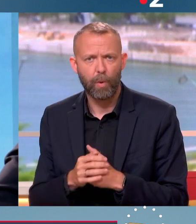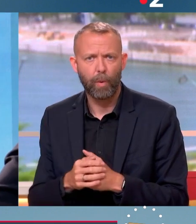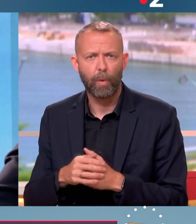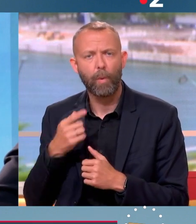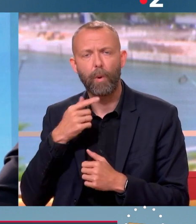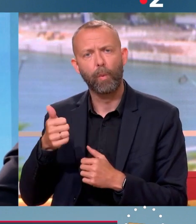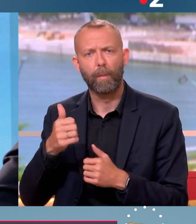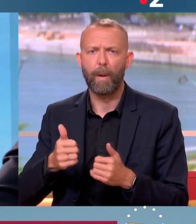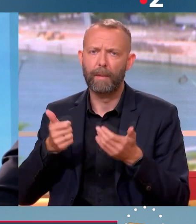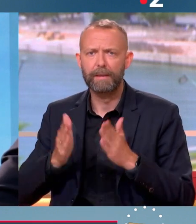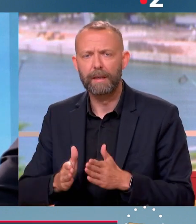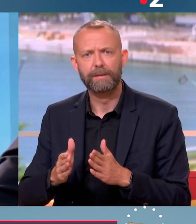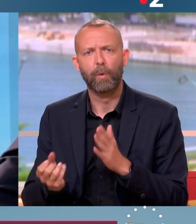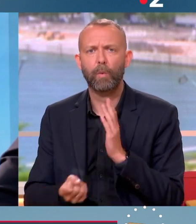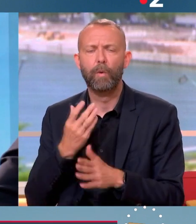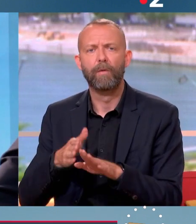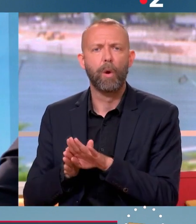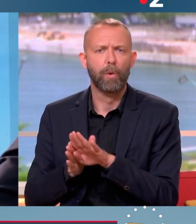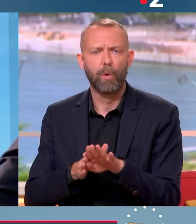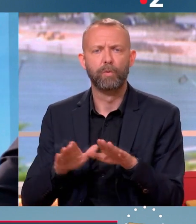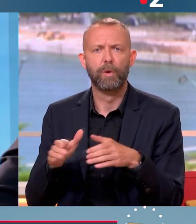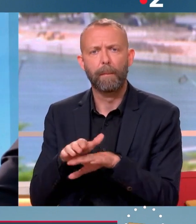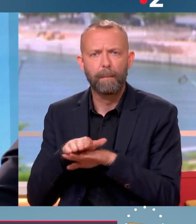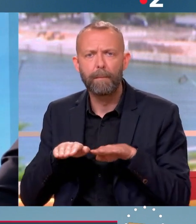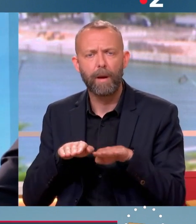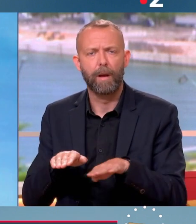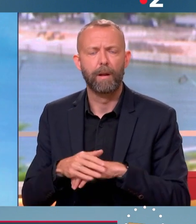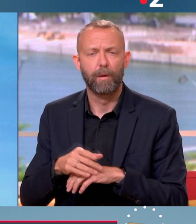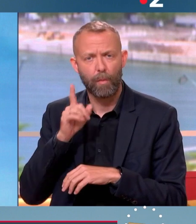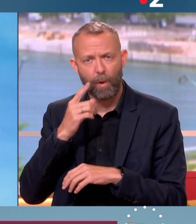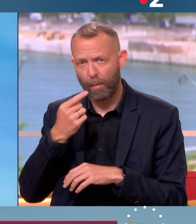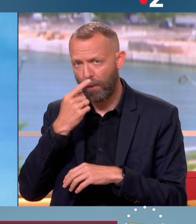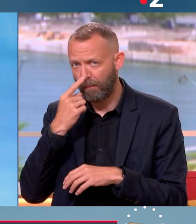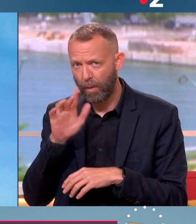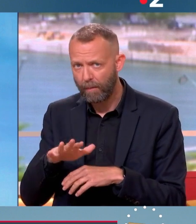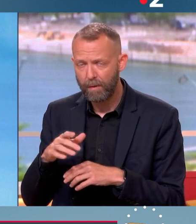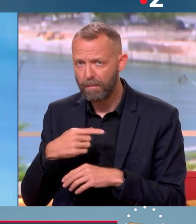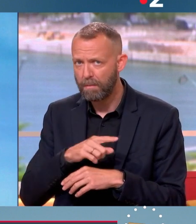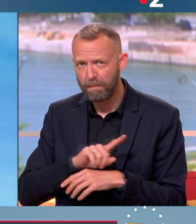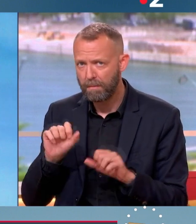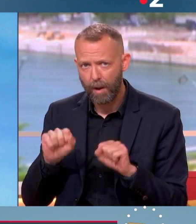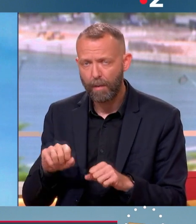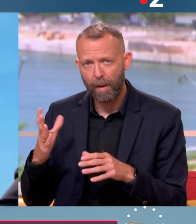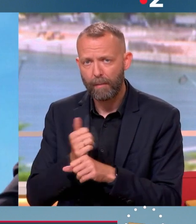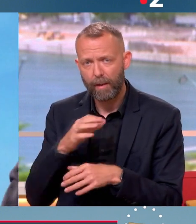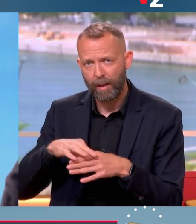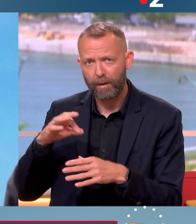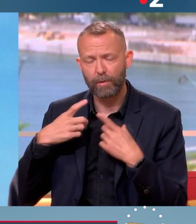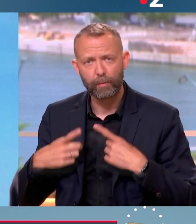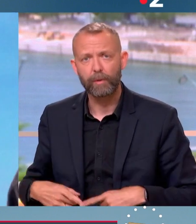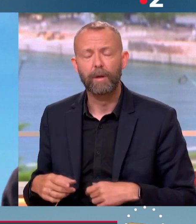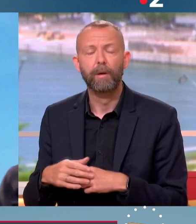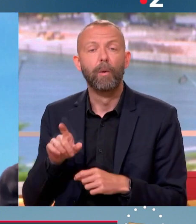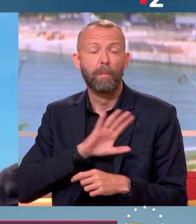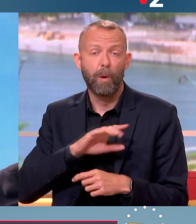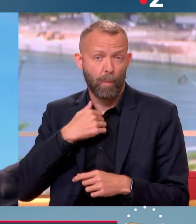roi autocouronné de cette nouvelle gauche parallèle. Parce que vous pensez qu'il n'est pas en mesure aujourd'hui de gagner les élections législatives ? Parce que je pense